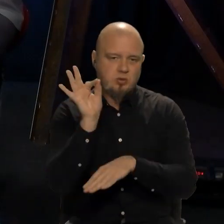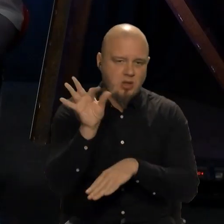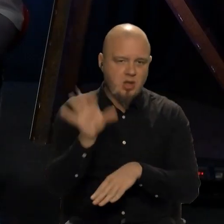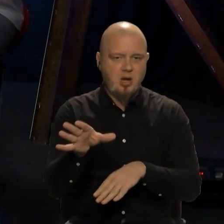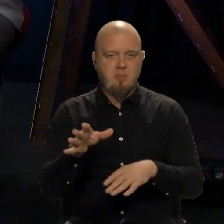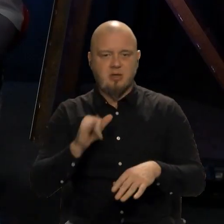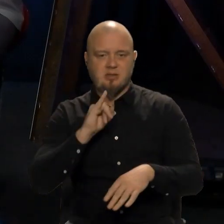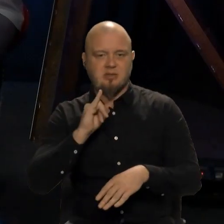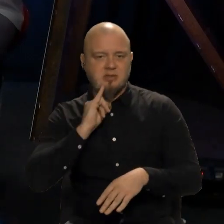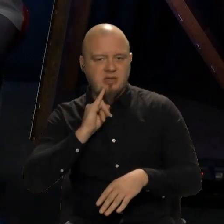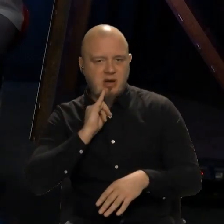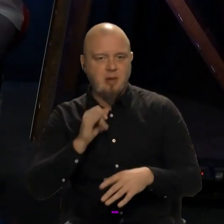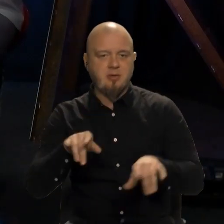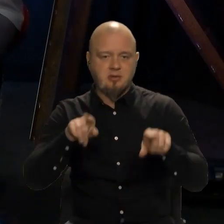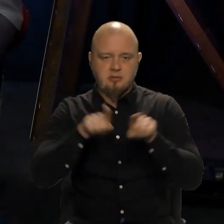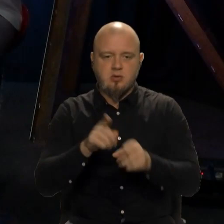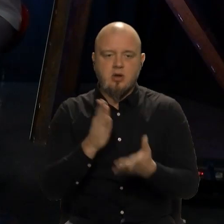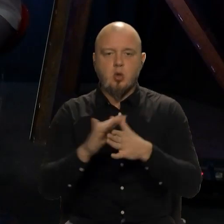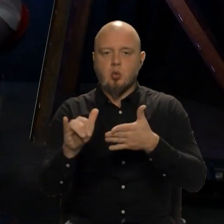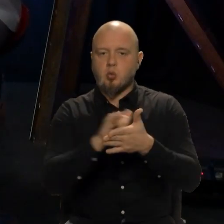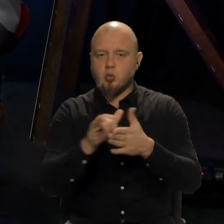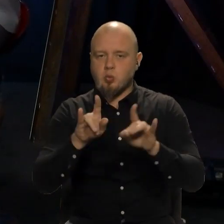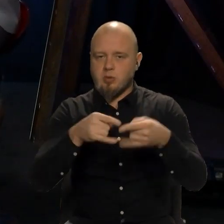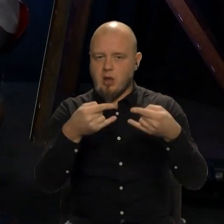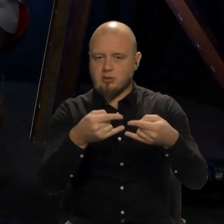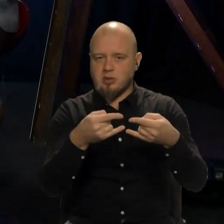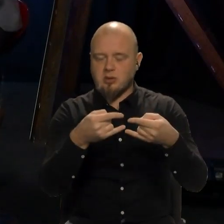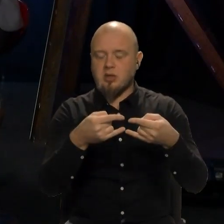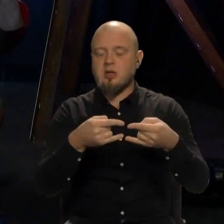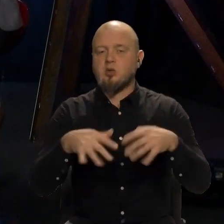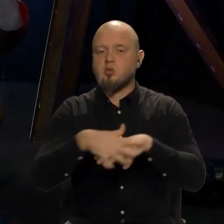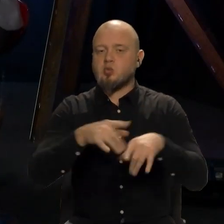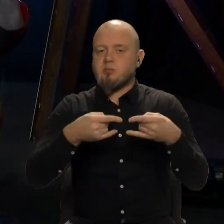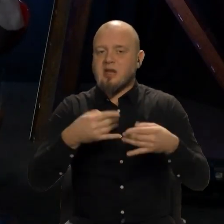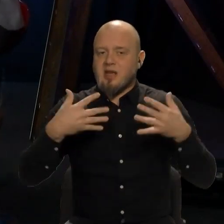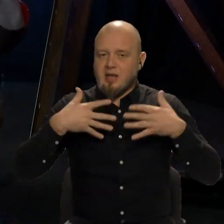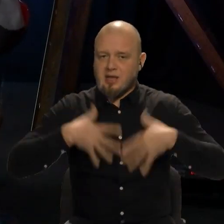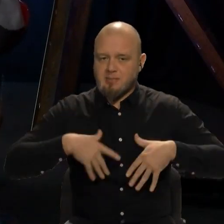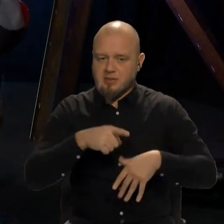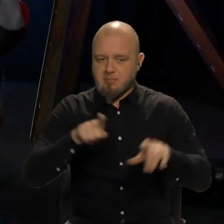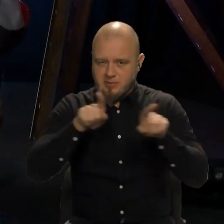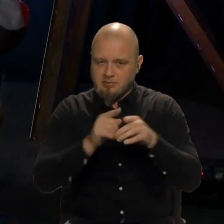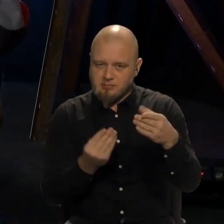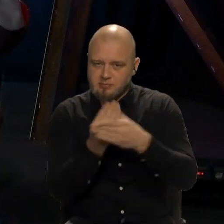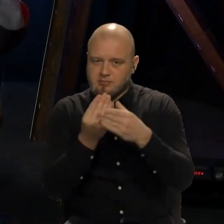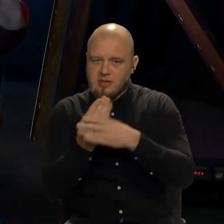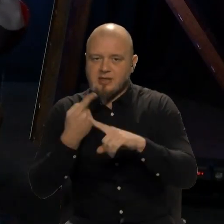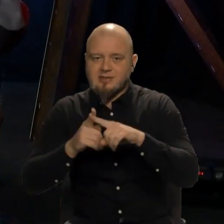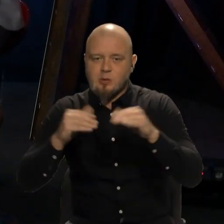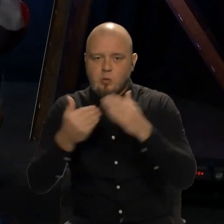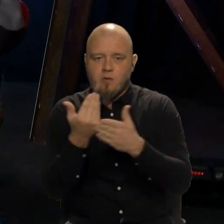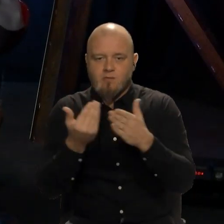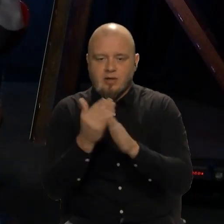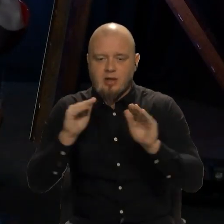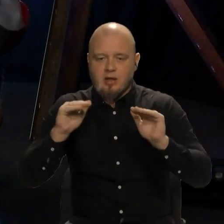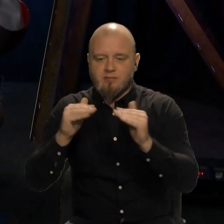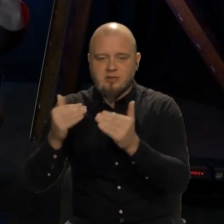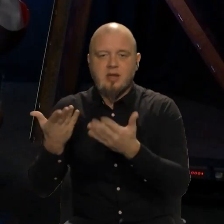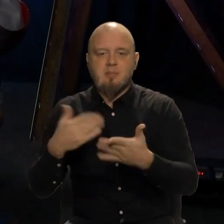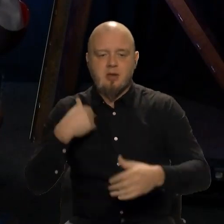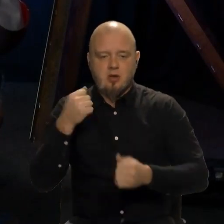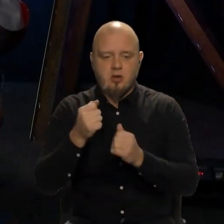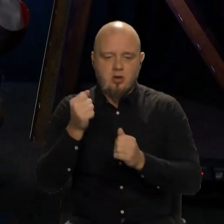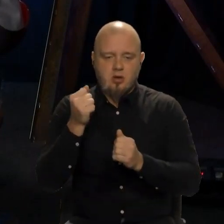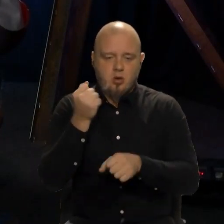Інстаграм і також є Ютуб-канал «Суспільне Крим». Там ми також викладаємо ці новинні врізки, які ми робимо щотижня по п